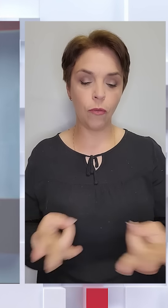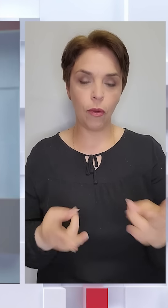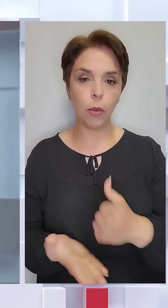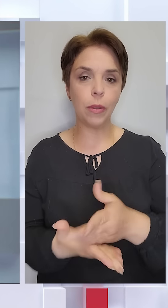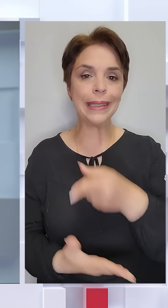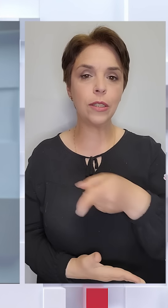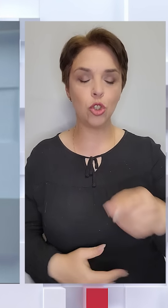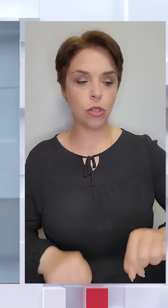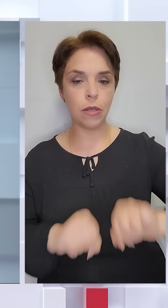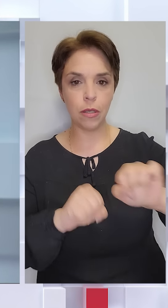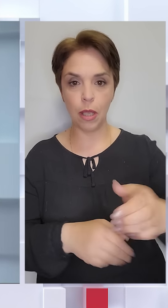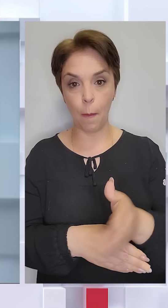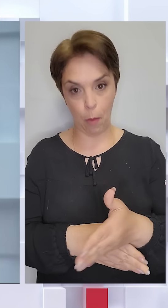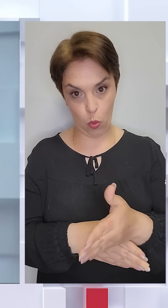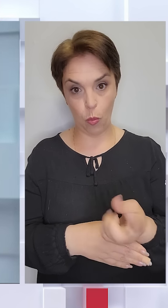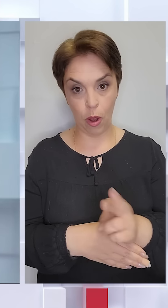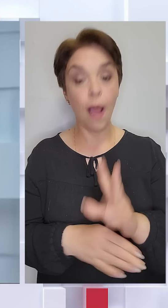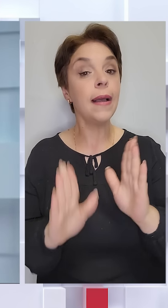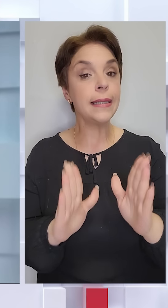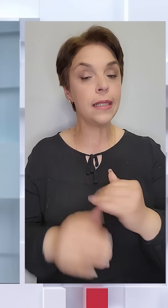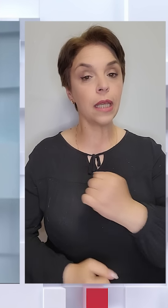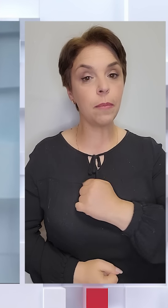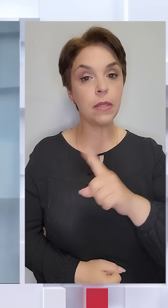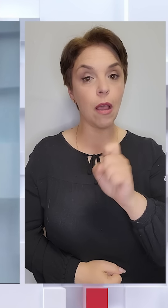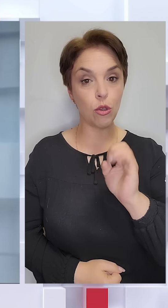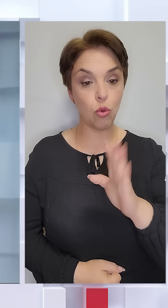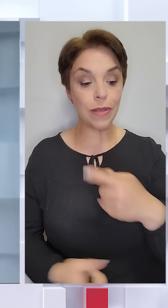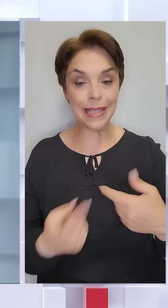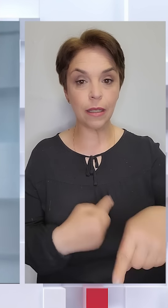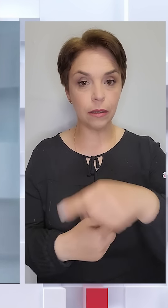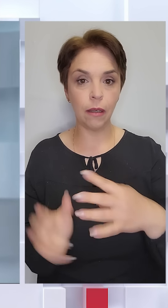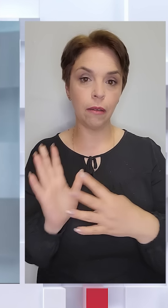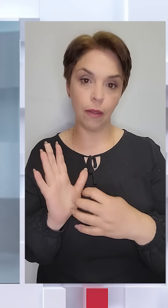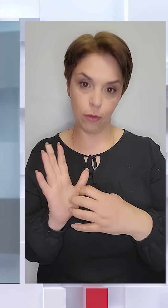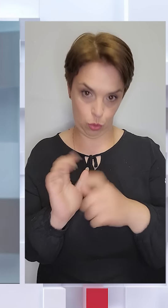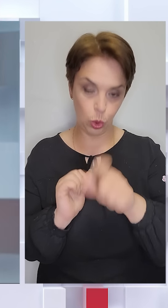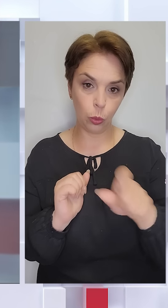тисячі захисників Маріуполя. Тільки бійців Азову серед них – 900.